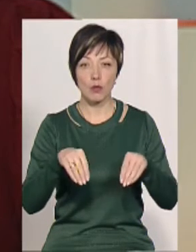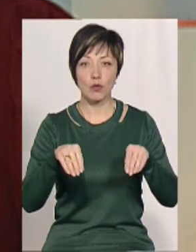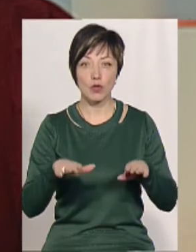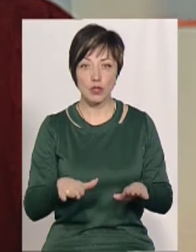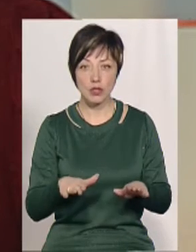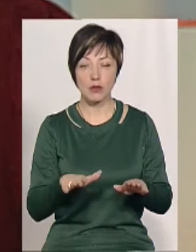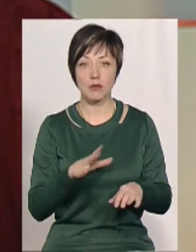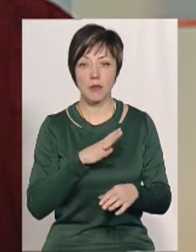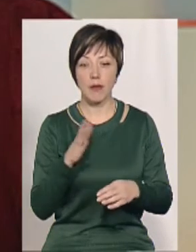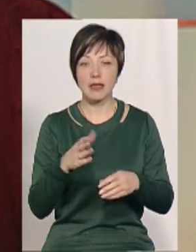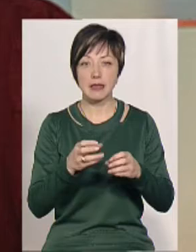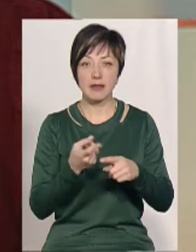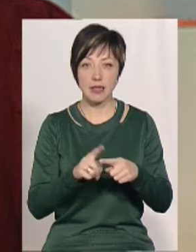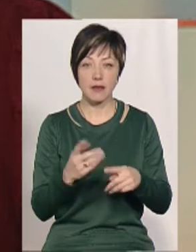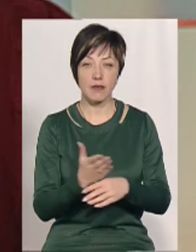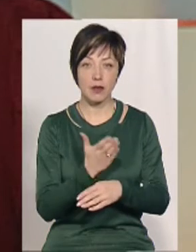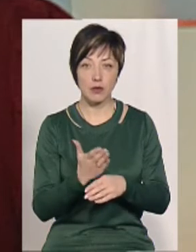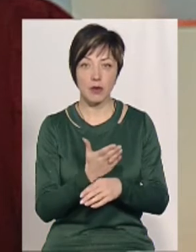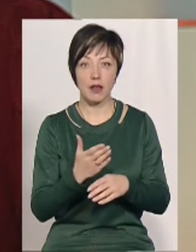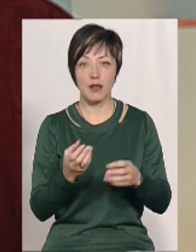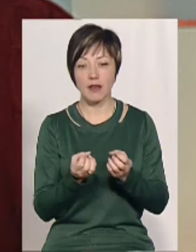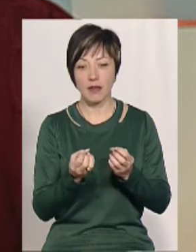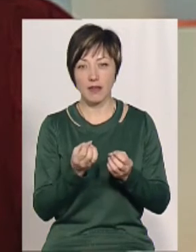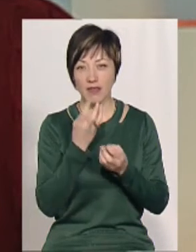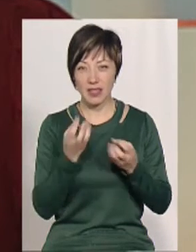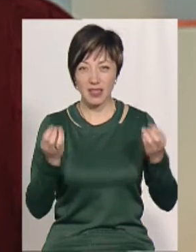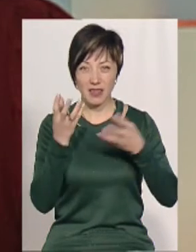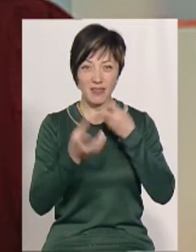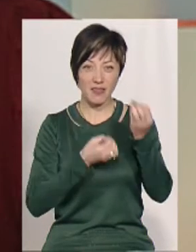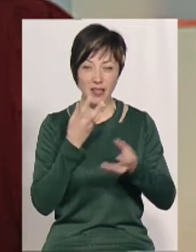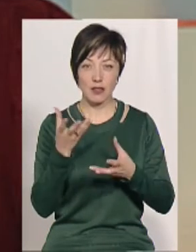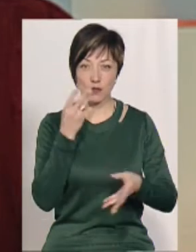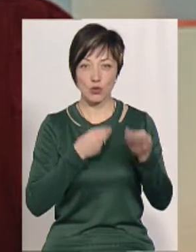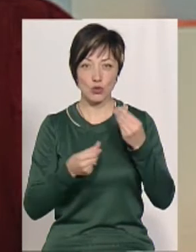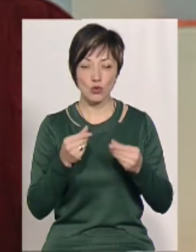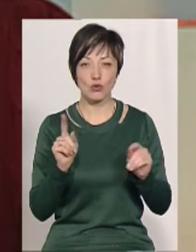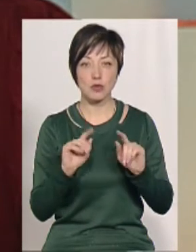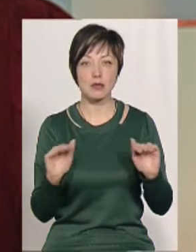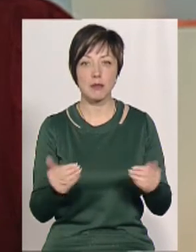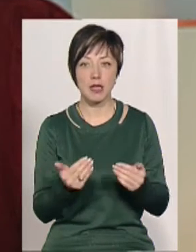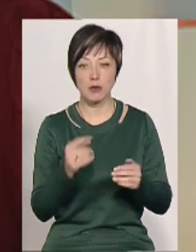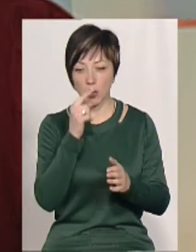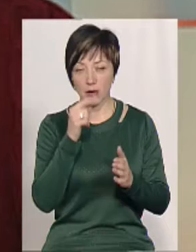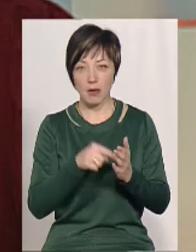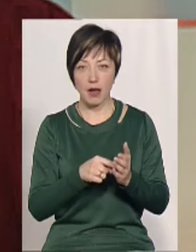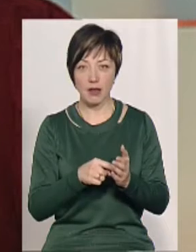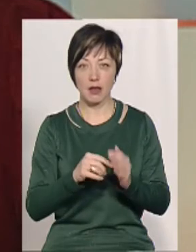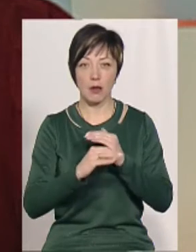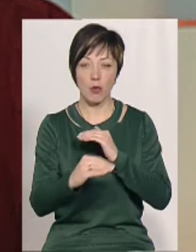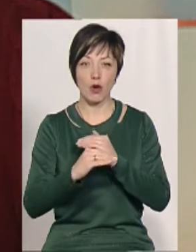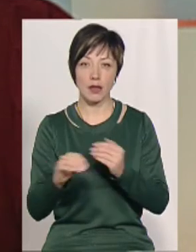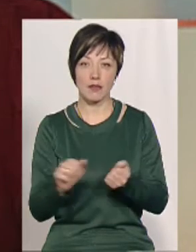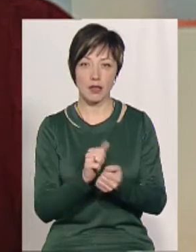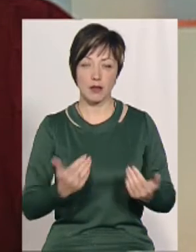рішенні стояло виробів, вінків, штучних квітів з метою зменшення потрапляння їх на